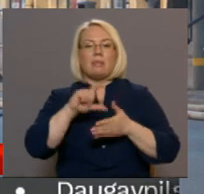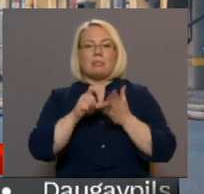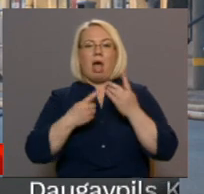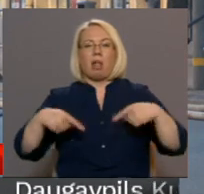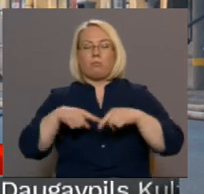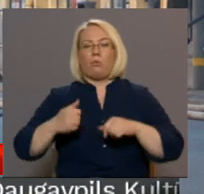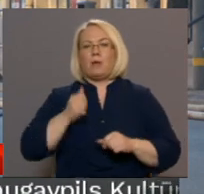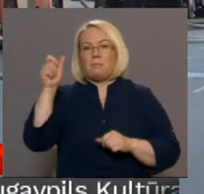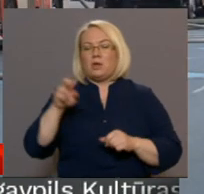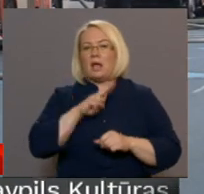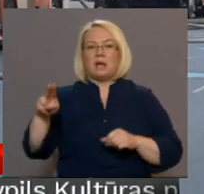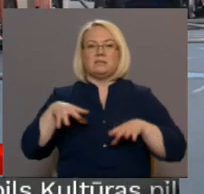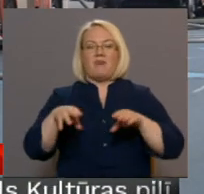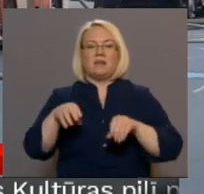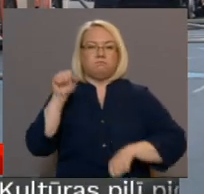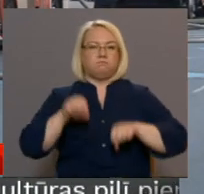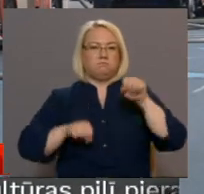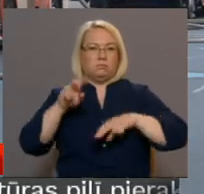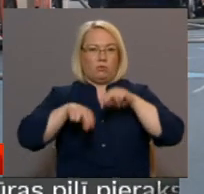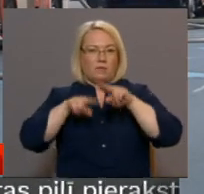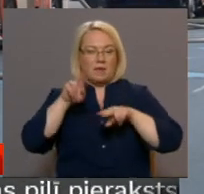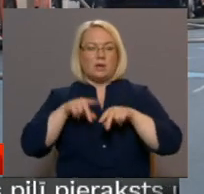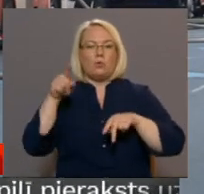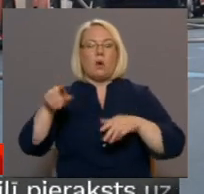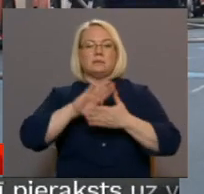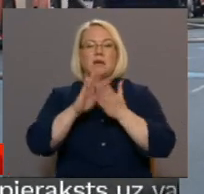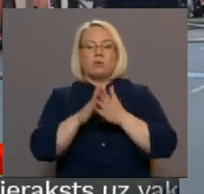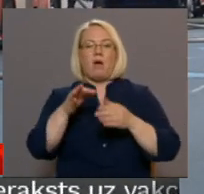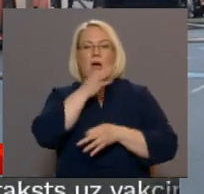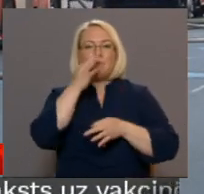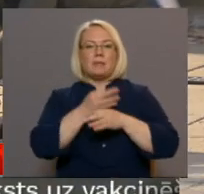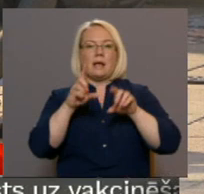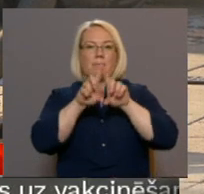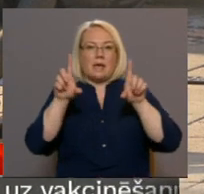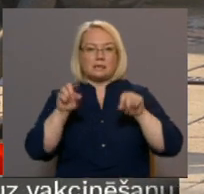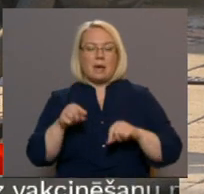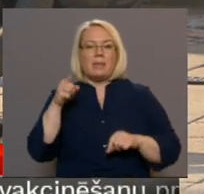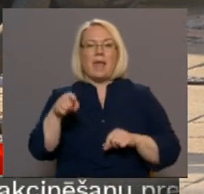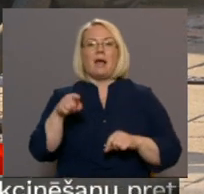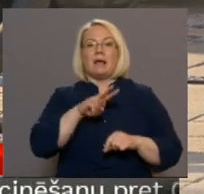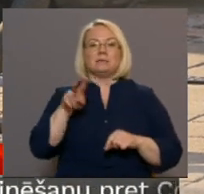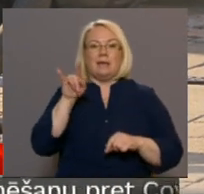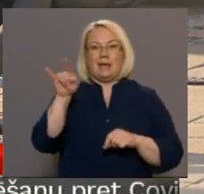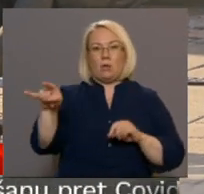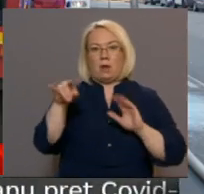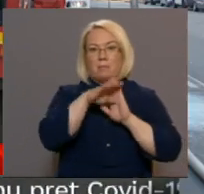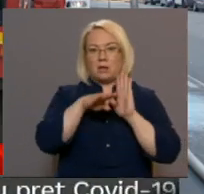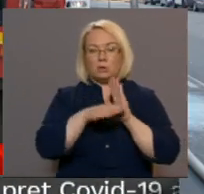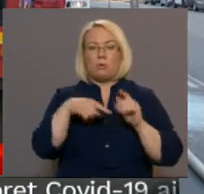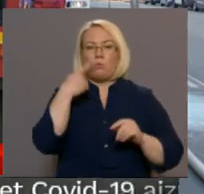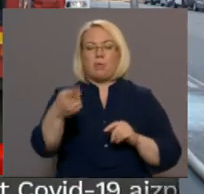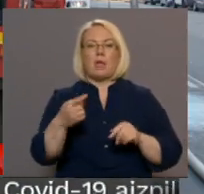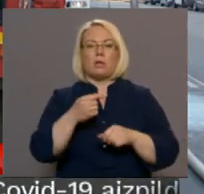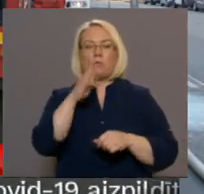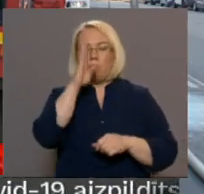būvniecību, varētu vieglāk to saskaņot ar atbildīgajām iestādēm. Bet tiem īpašniekiem, kas iestāžu prasības ignorē, noteikti nopietnākas sankcijas.